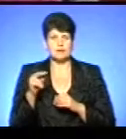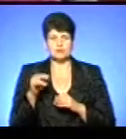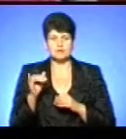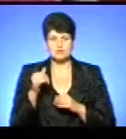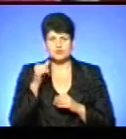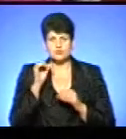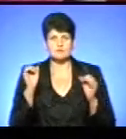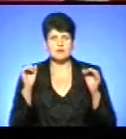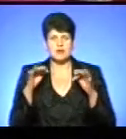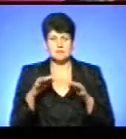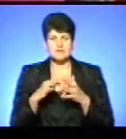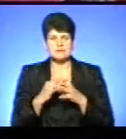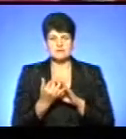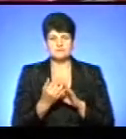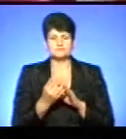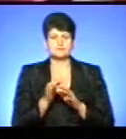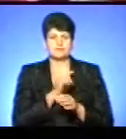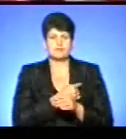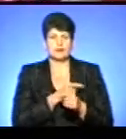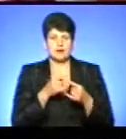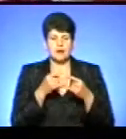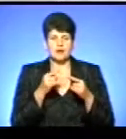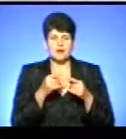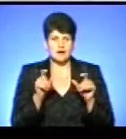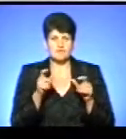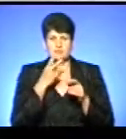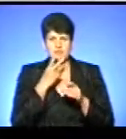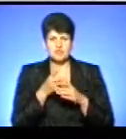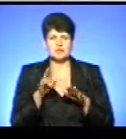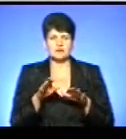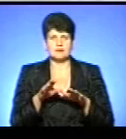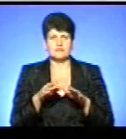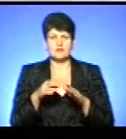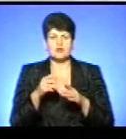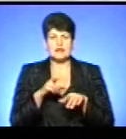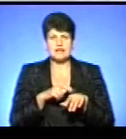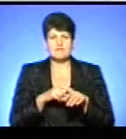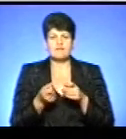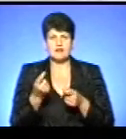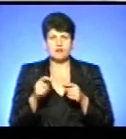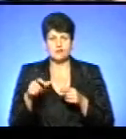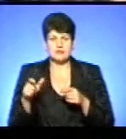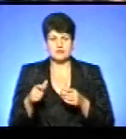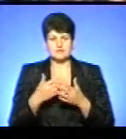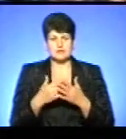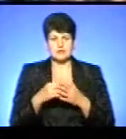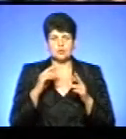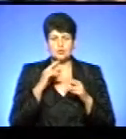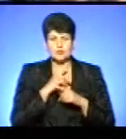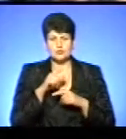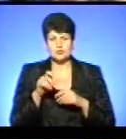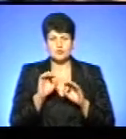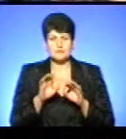зібралися біля сільської амбулаторії. Ви бачите кадри з місця. Лікар Володимир Буляк виявив у людей симптоми утруєння. Селяни